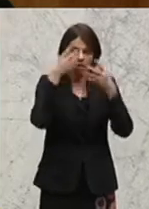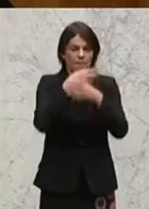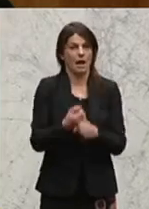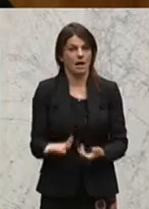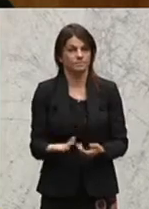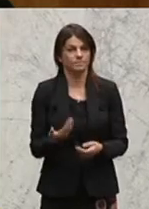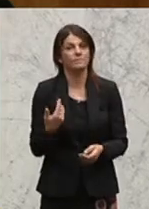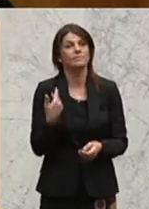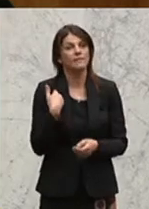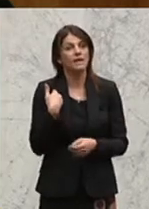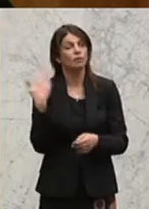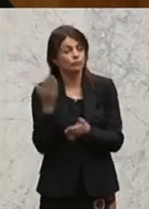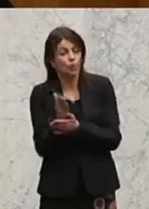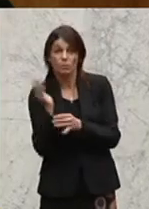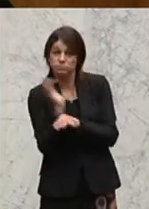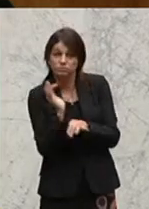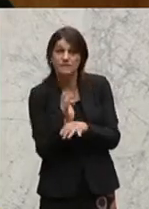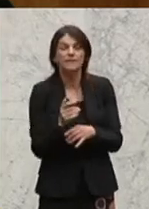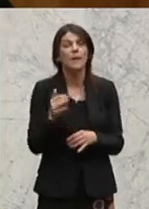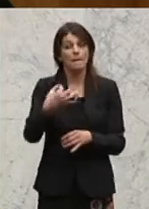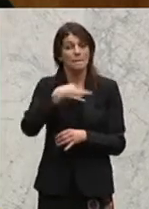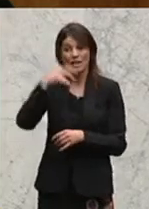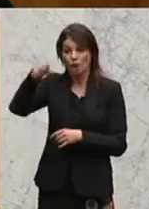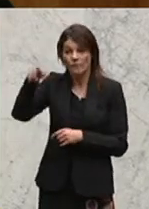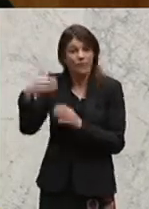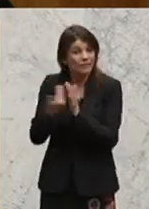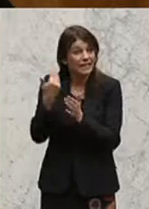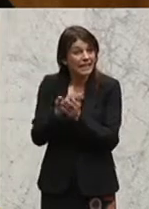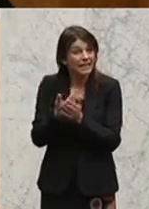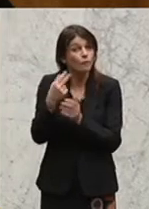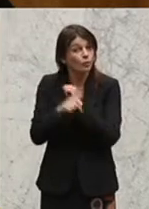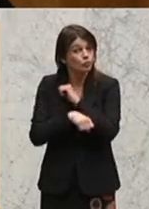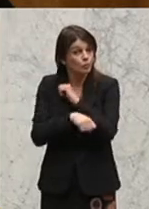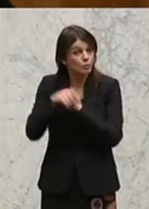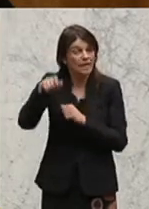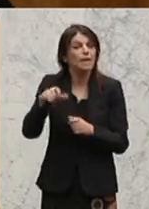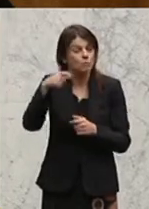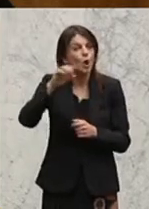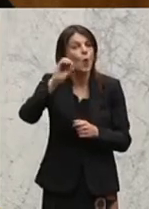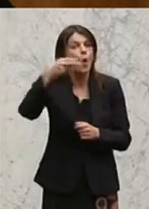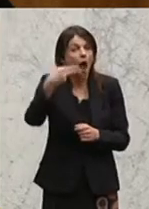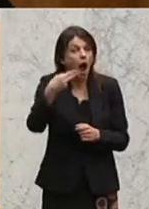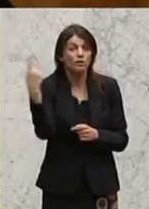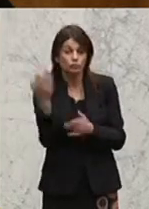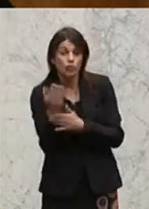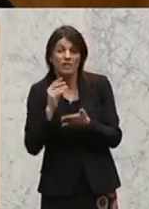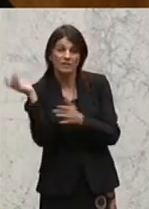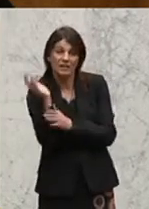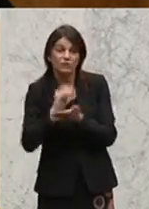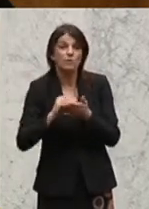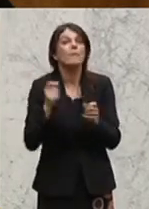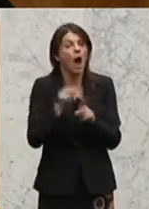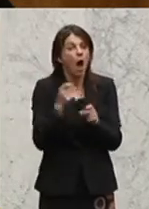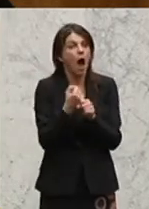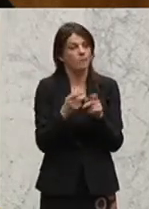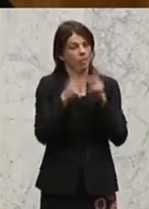kritisieren in Ihren Stellungnahmen sowohl die betroffenen Vertreter von Seiten der Studierenden, also die ÖHA, als auch die Arbeiterkammer.